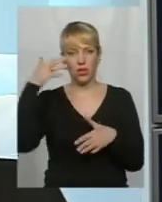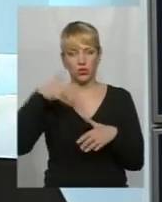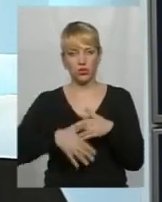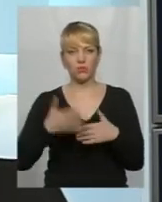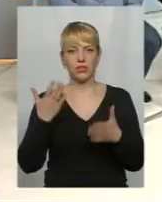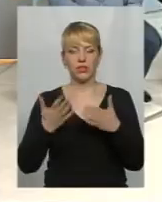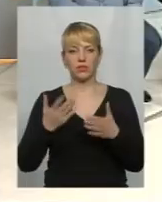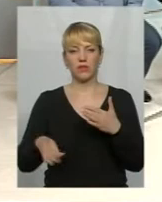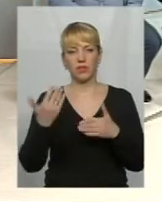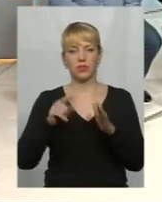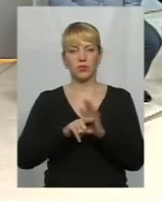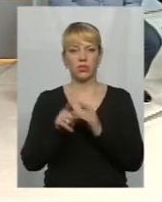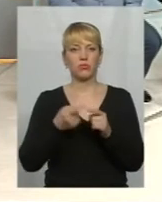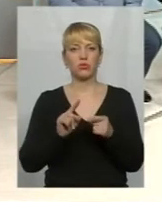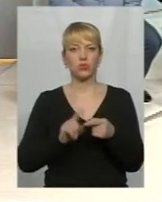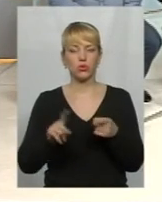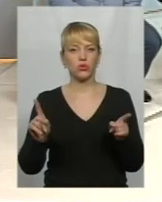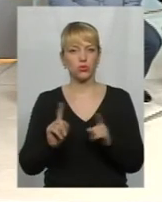розпочнемо з того, що,